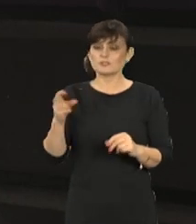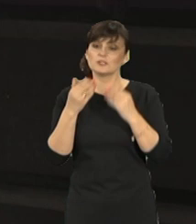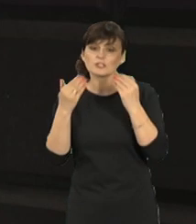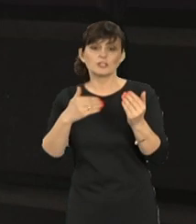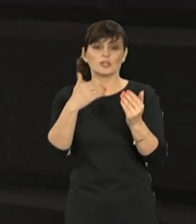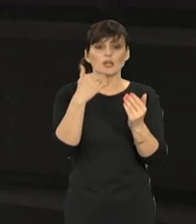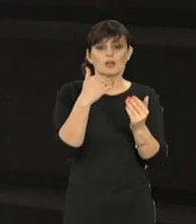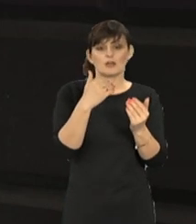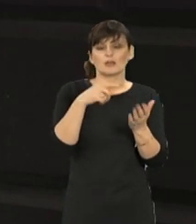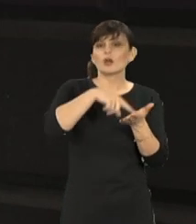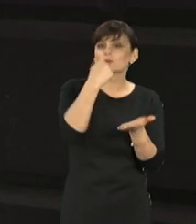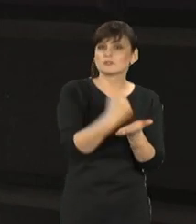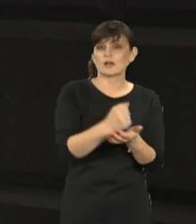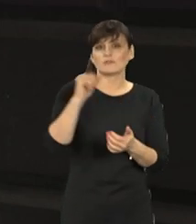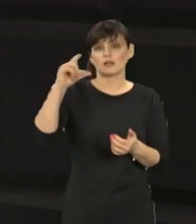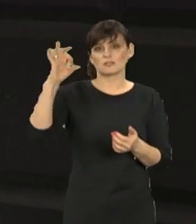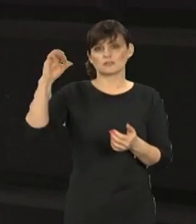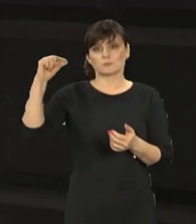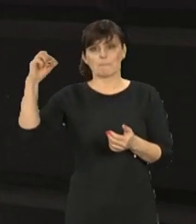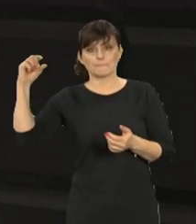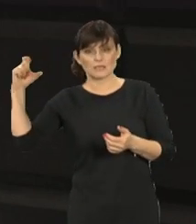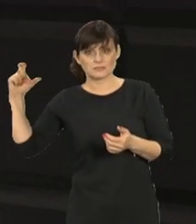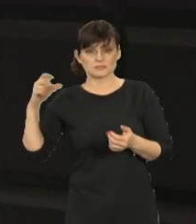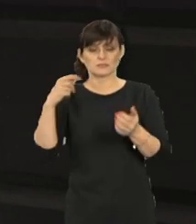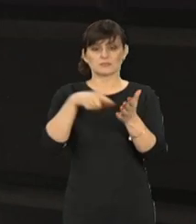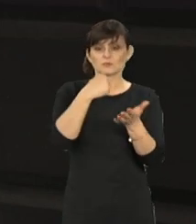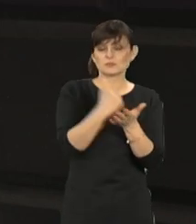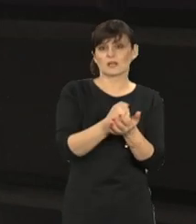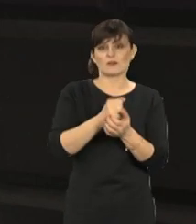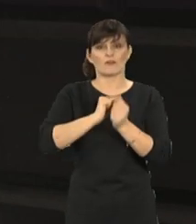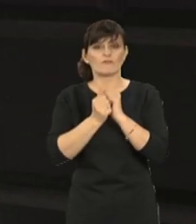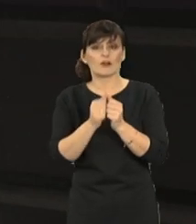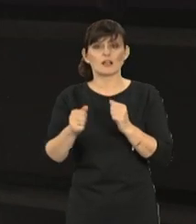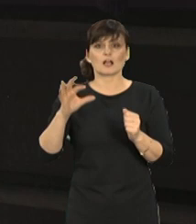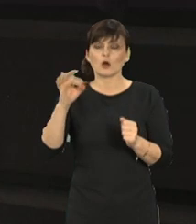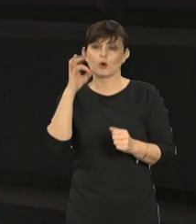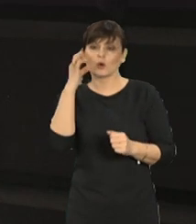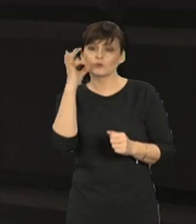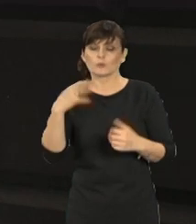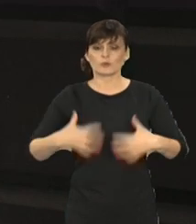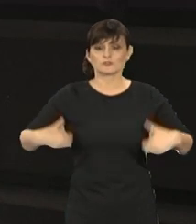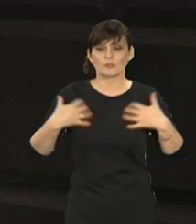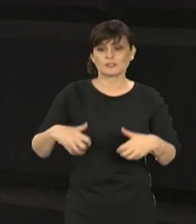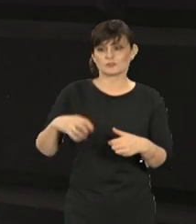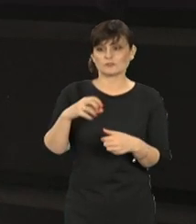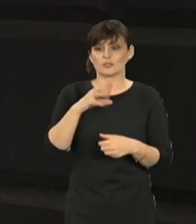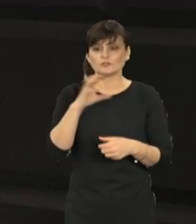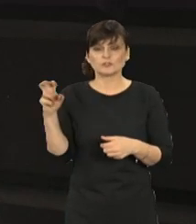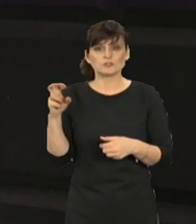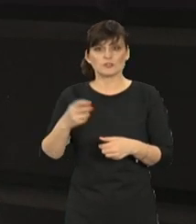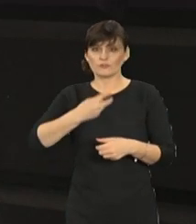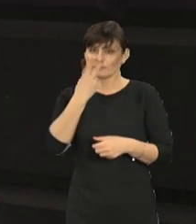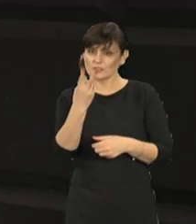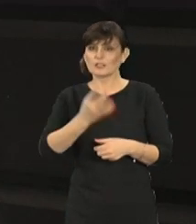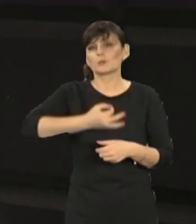tym ustawom i specustawom, czy to wszystko, ta walka o to dobro zwierząt zmierza ku lepszemu, czy widać te poprawy z